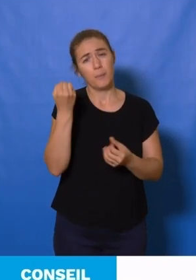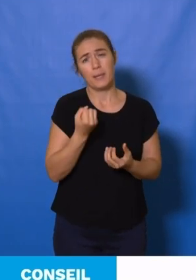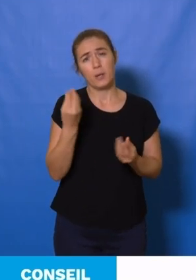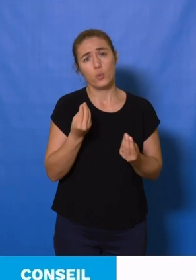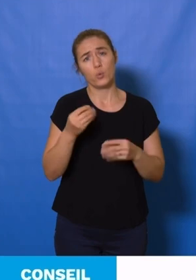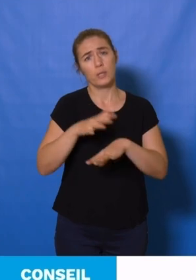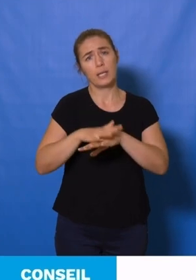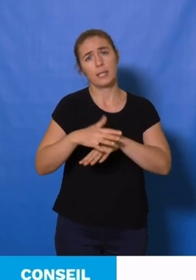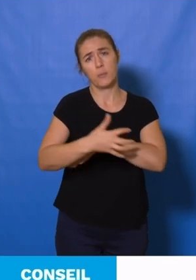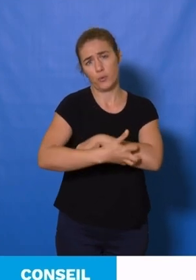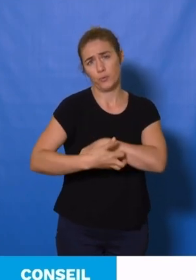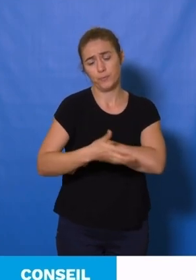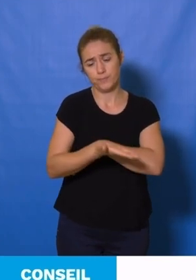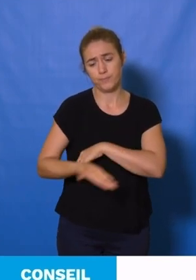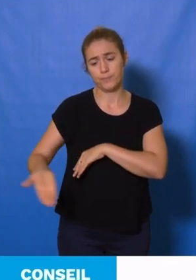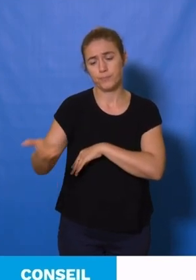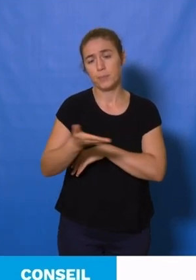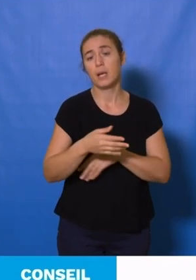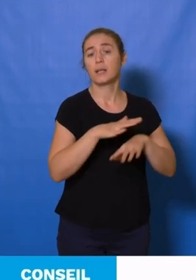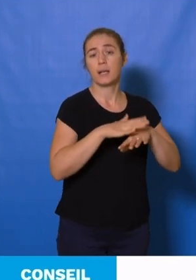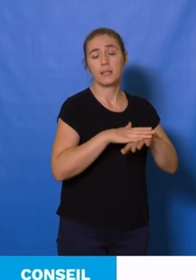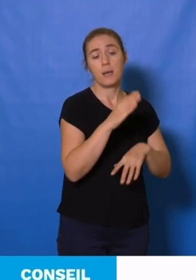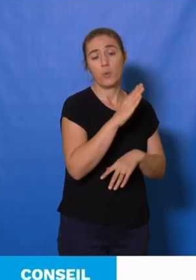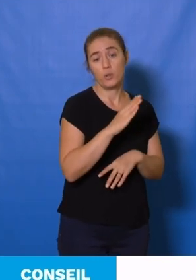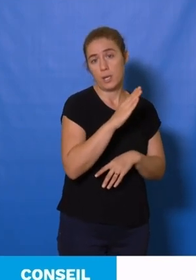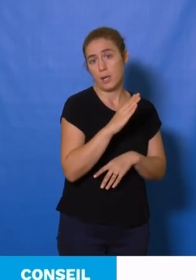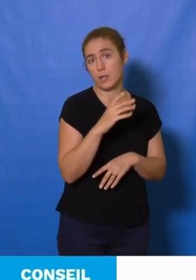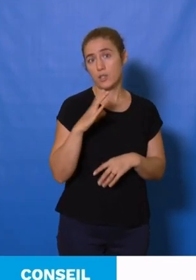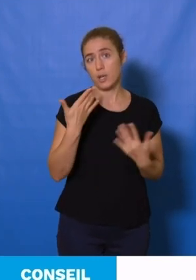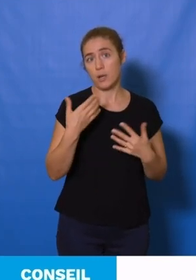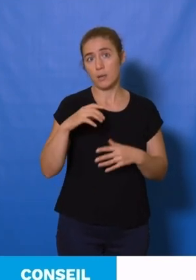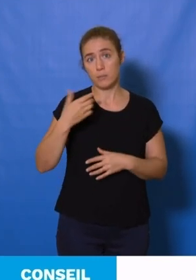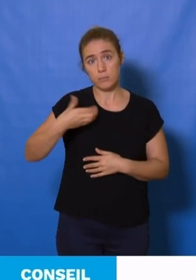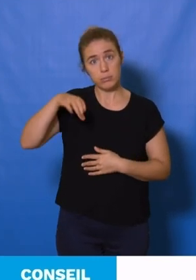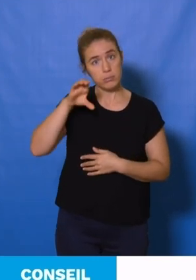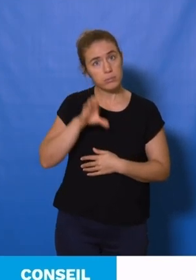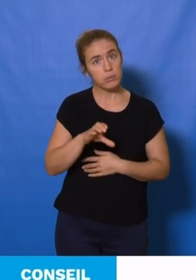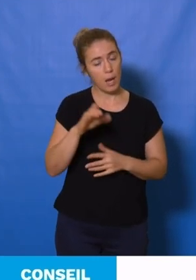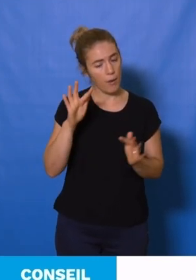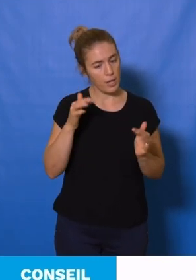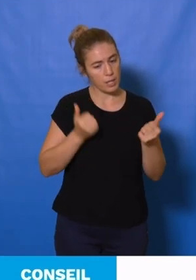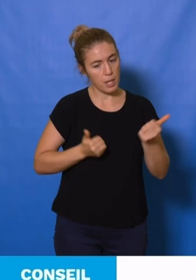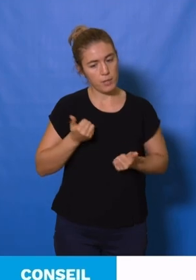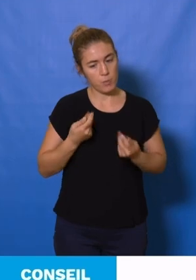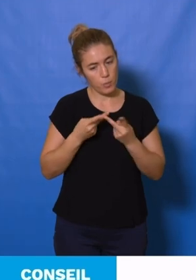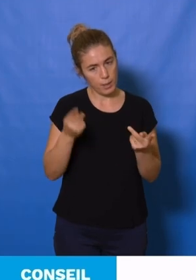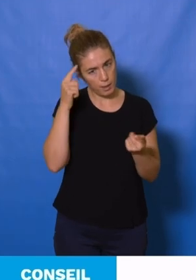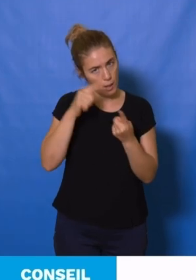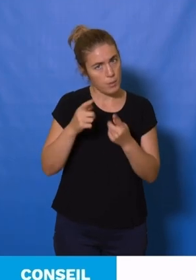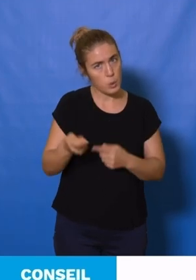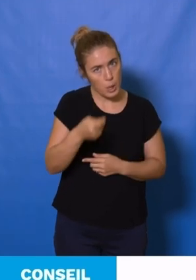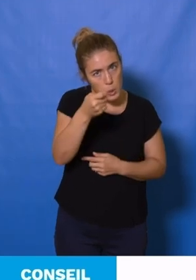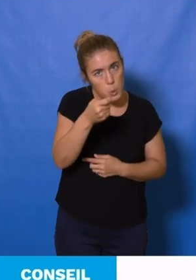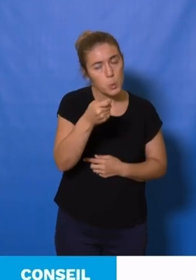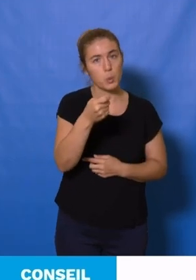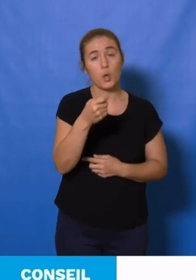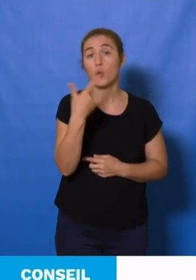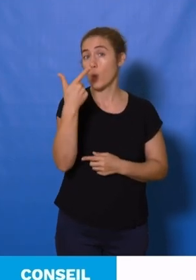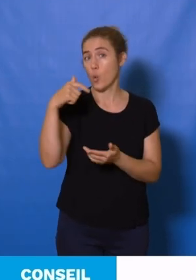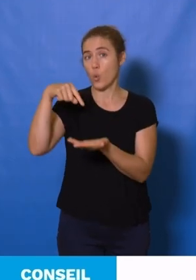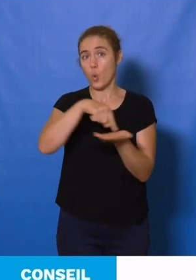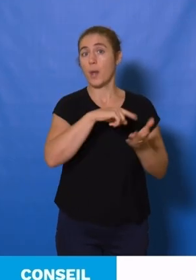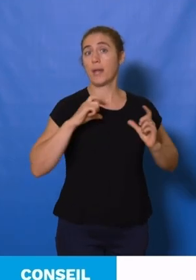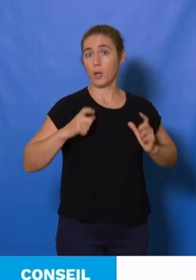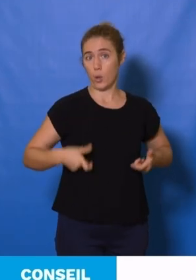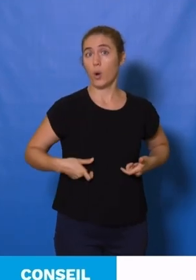A Botière, nous avons lancé le projet urbain par un investissement d'ampleur sur le service public de l'éducation. Les deux écoles du quartier